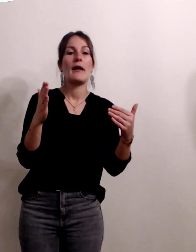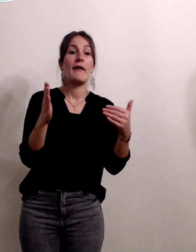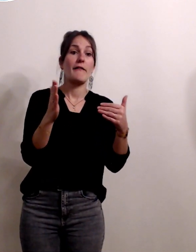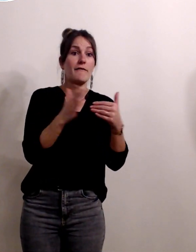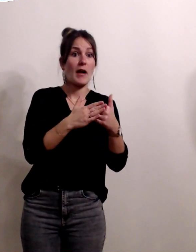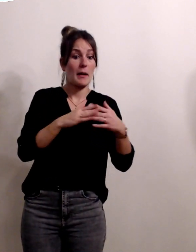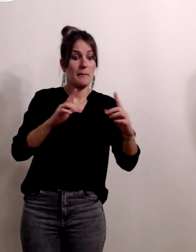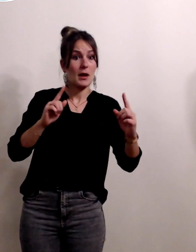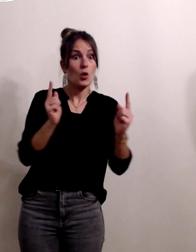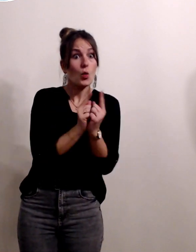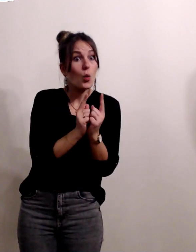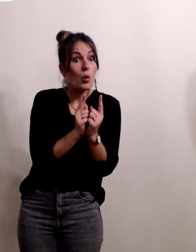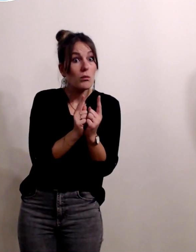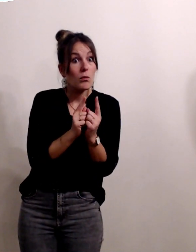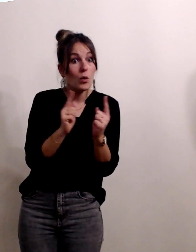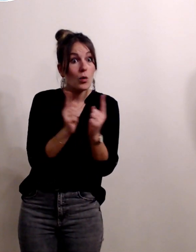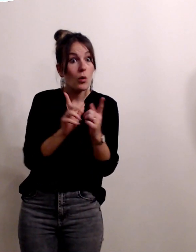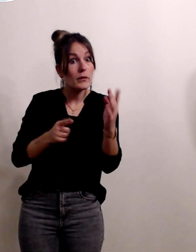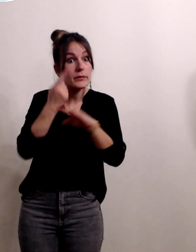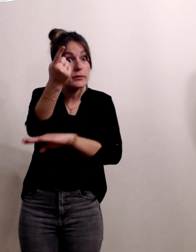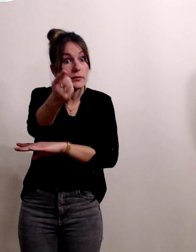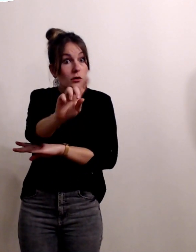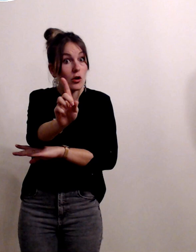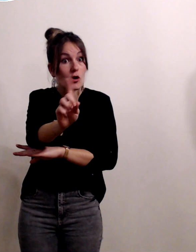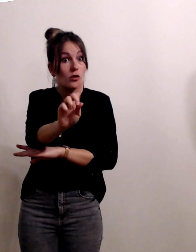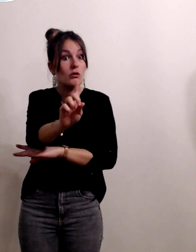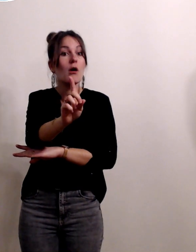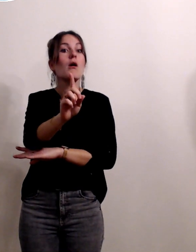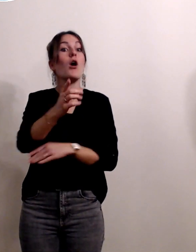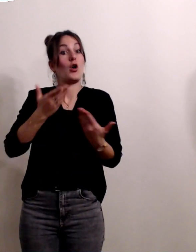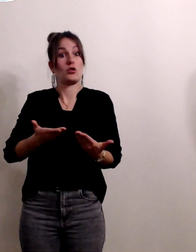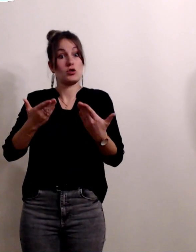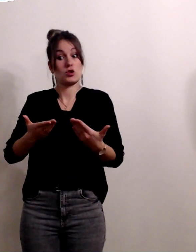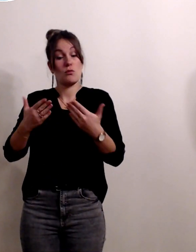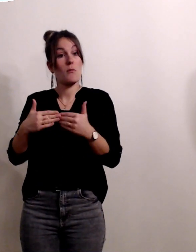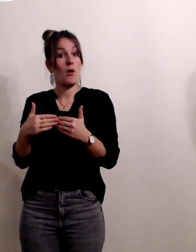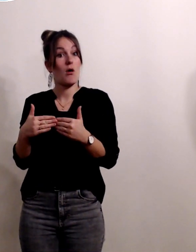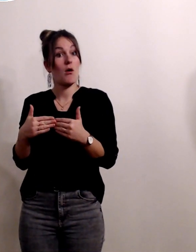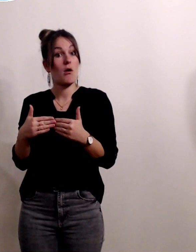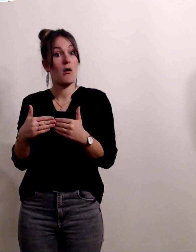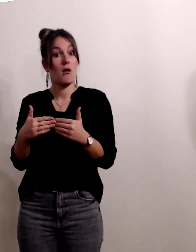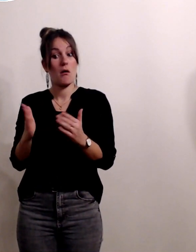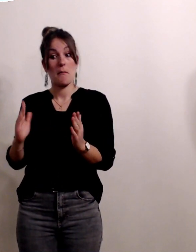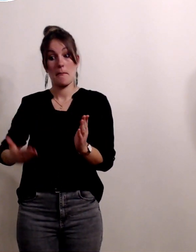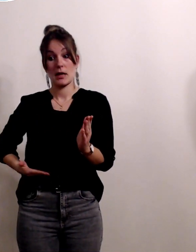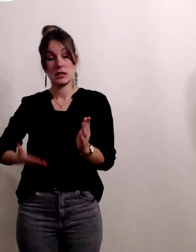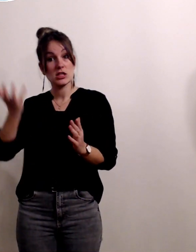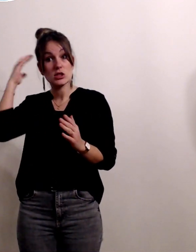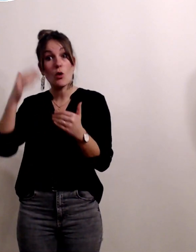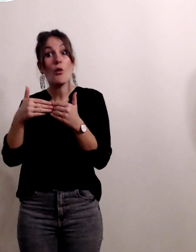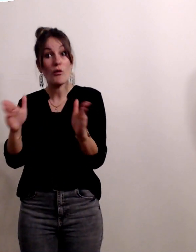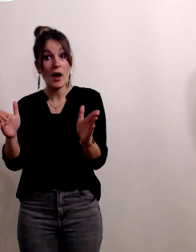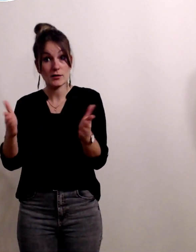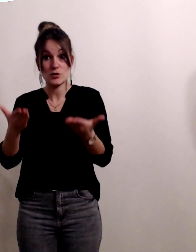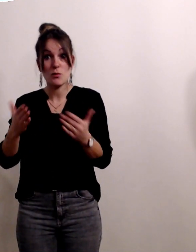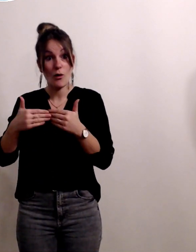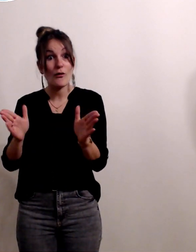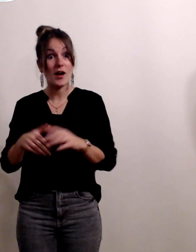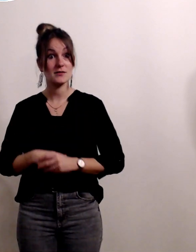courte durée temporaire mais actuellement la maternité de Chinon est ouverte